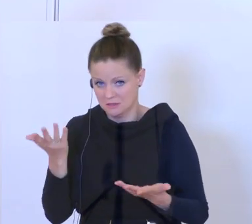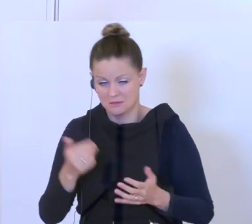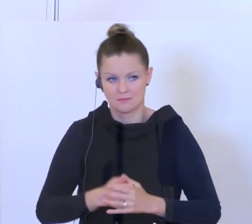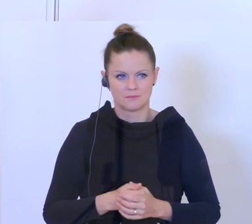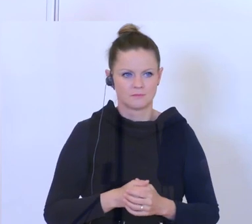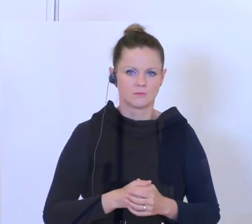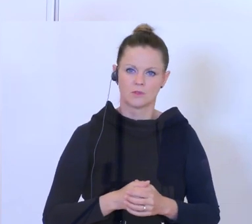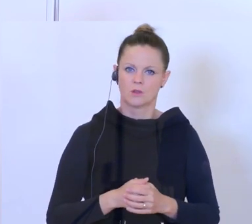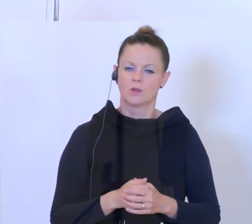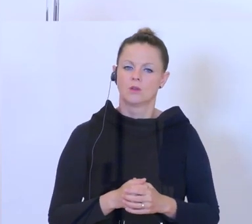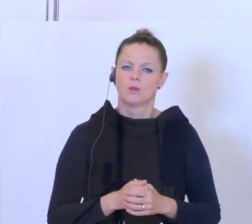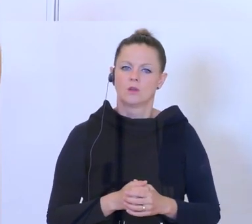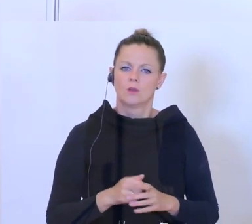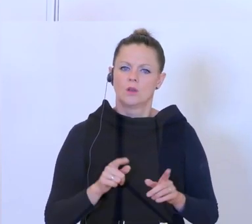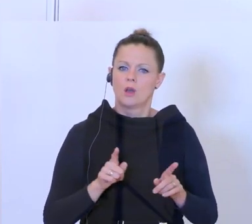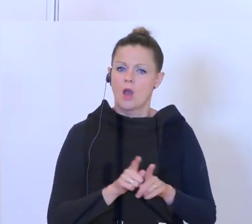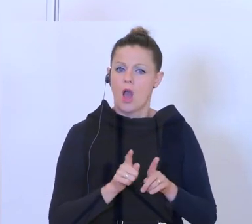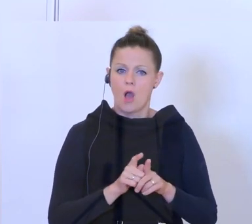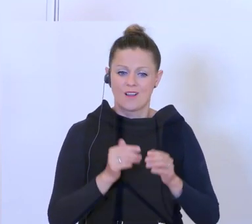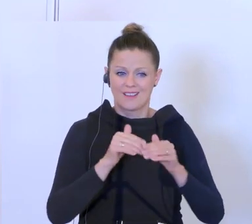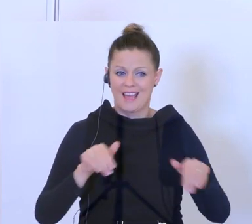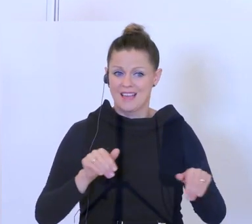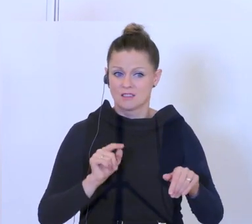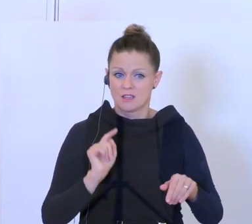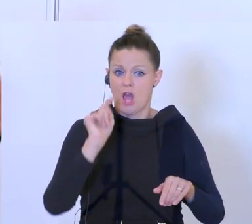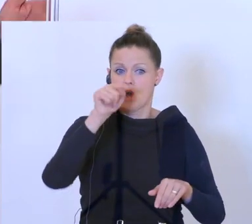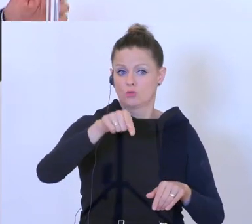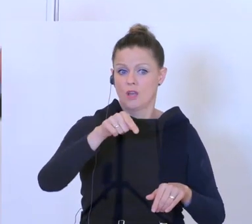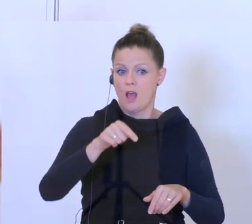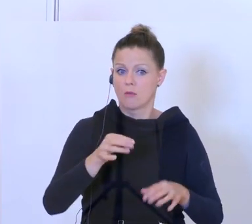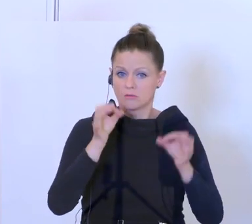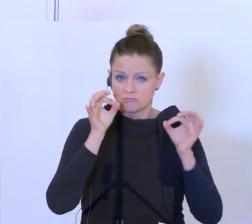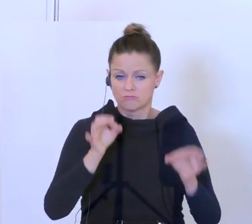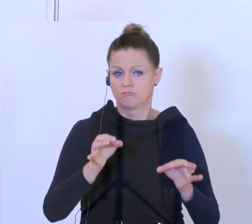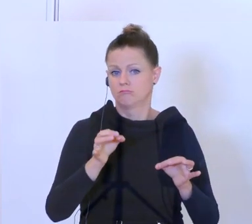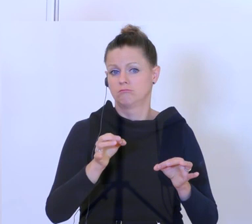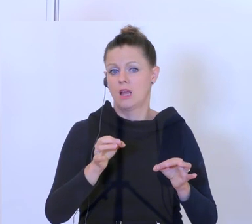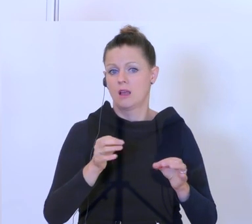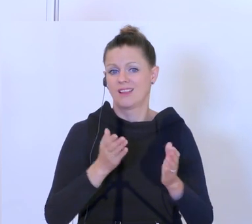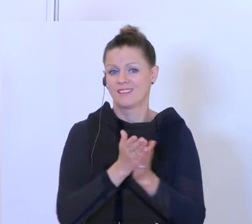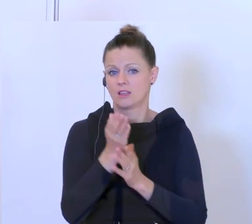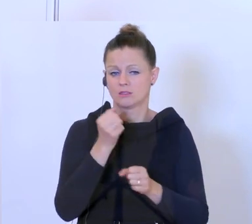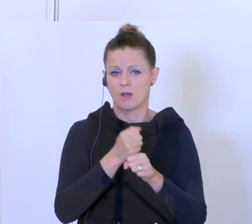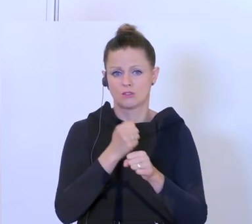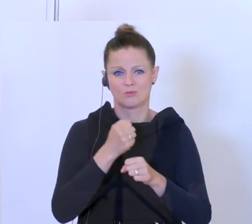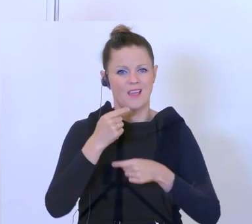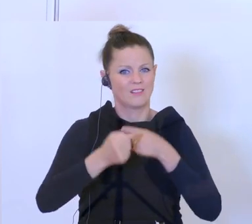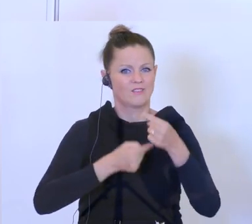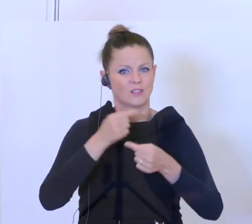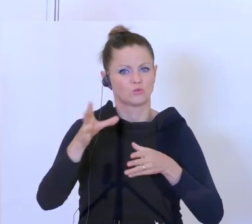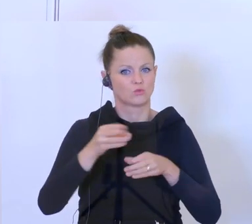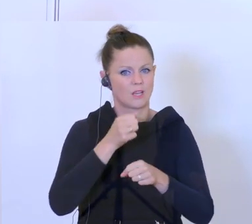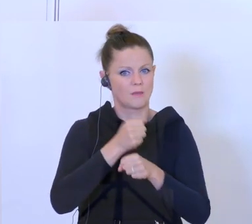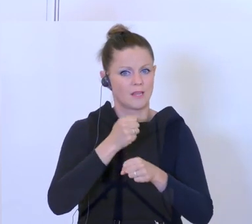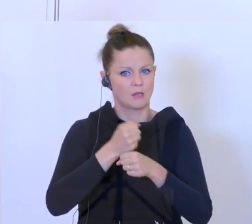welche erwähnt, die außerhalb unserer Grenzen nützliche Dienste machen, wenn wir die Entwicklungszusammenarbeitsschwerpunkte von Österreich denken.